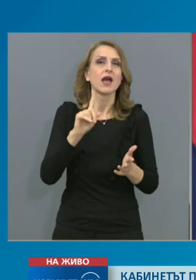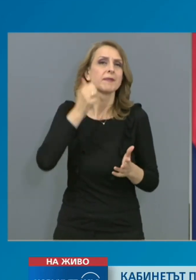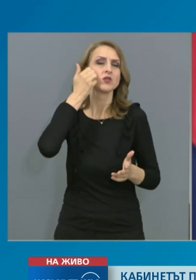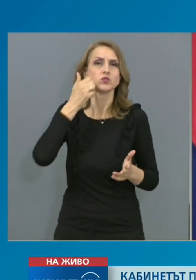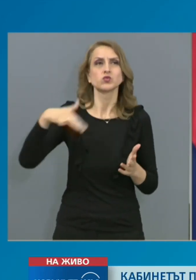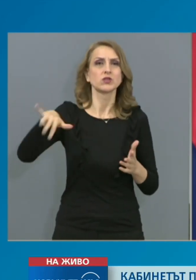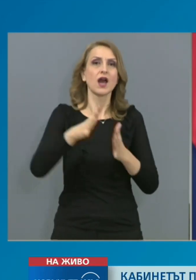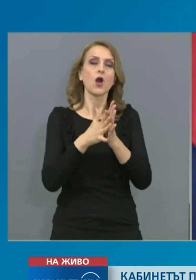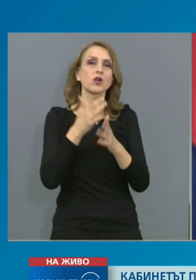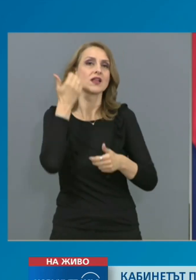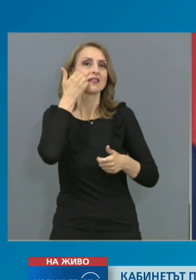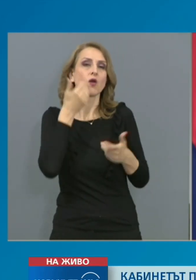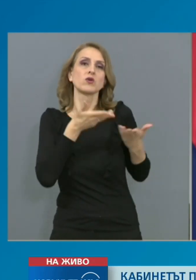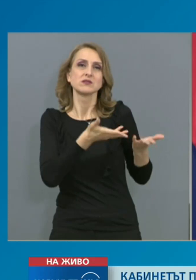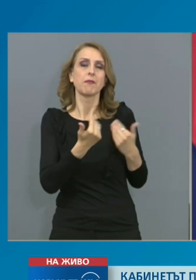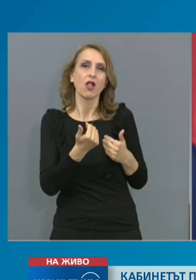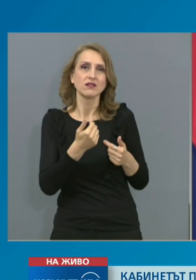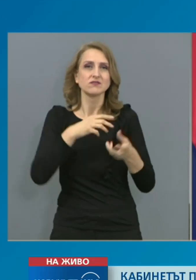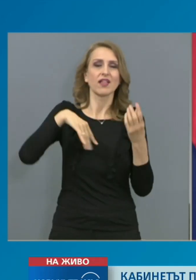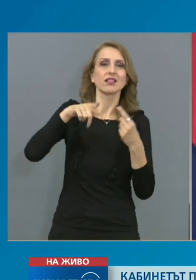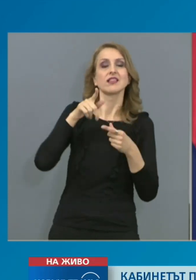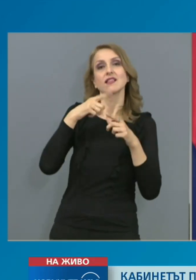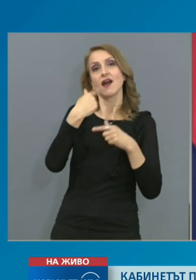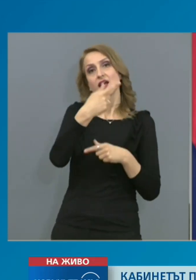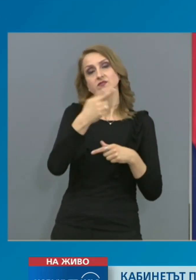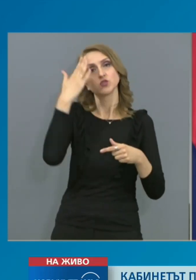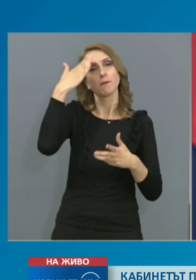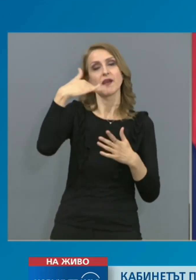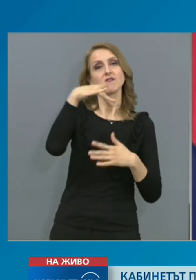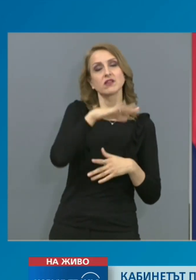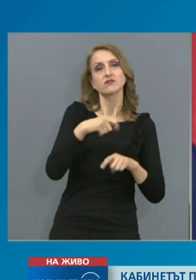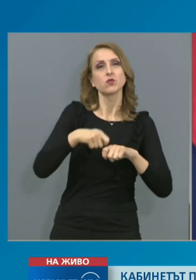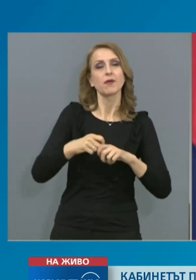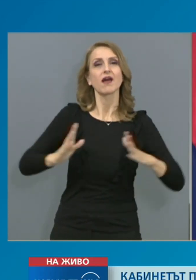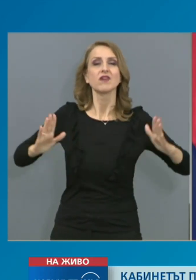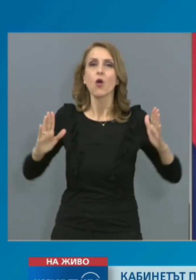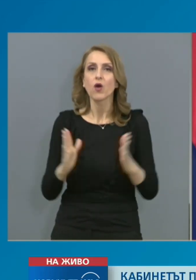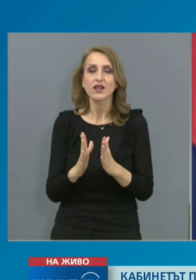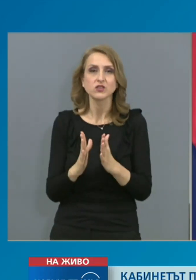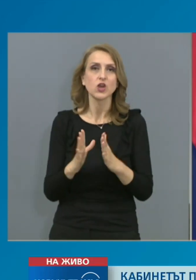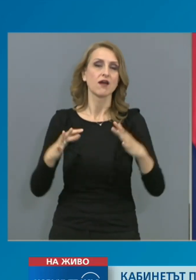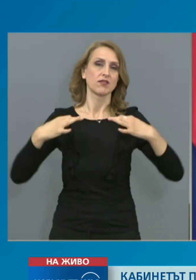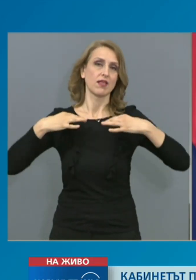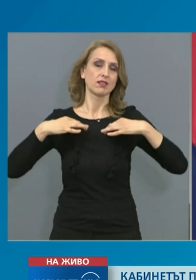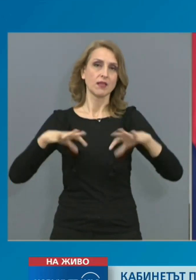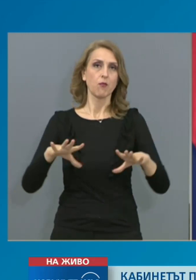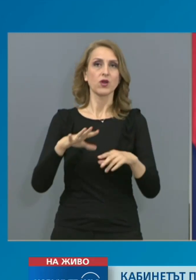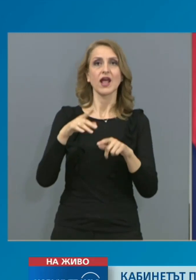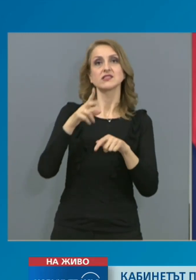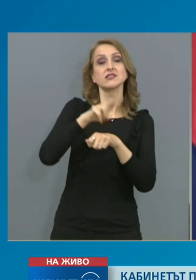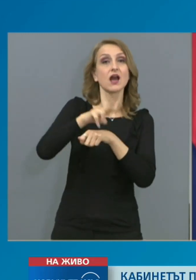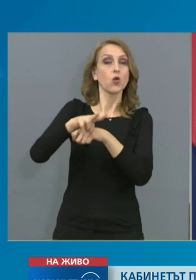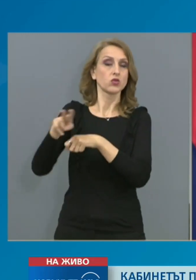за упражнение върху правителството, че чрез него се ограничават демократични инструменти за контрол върху отделните власти.